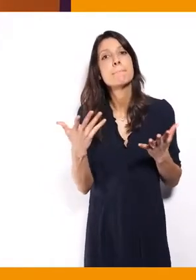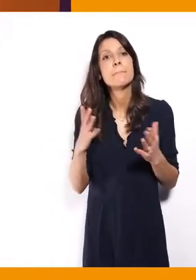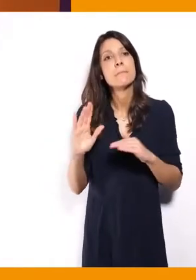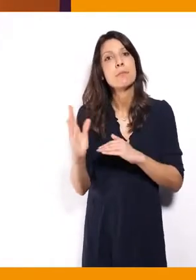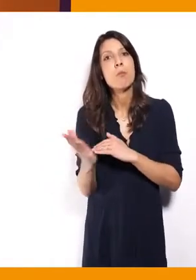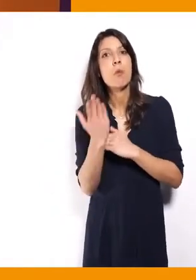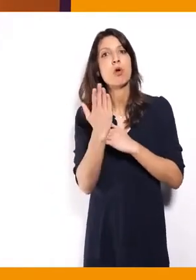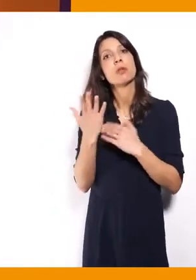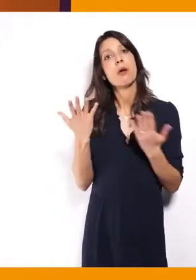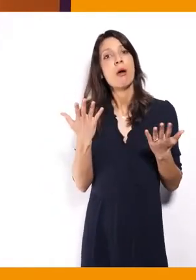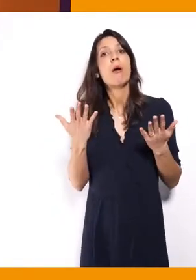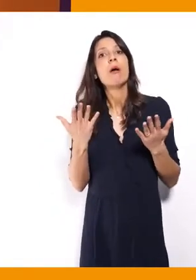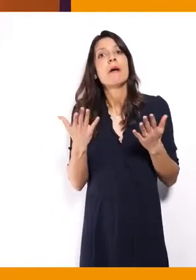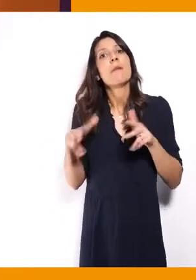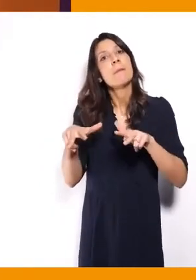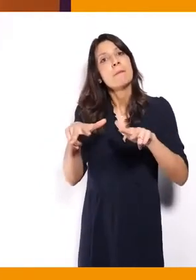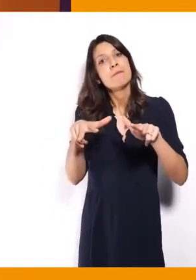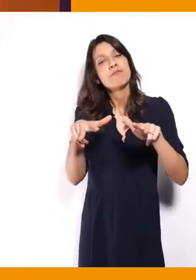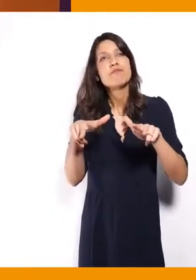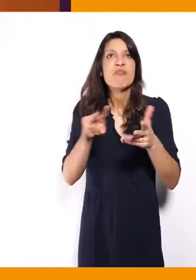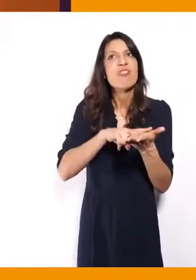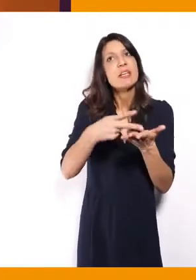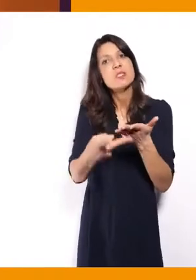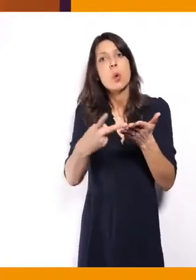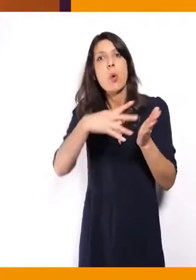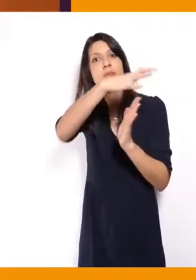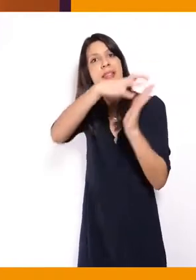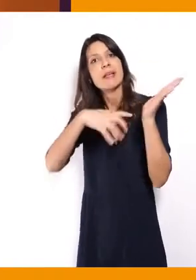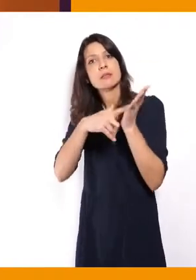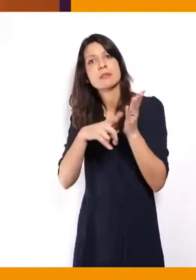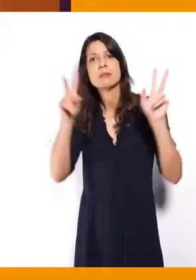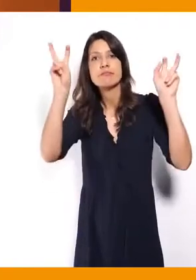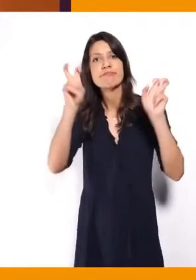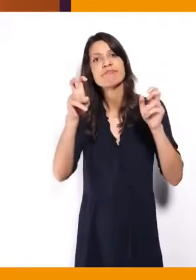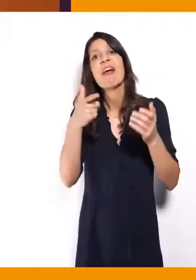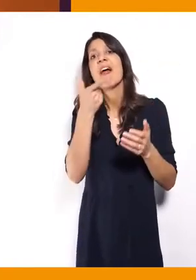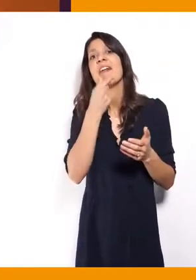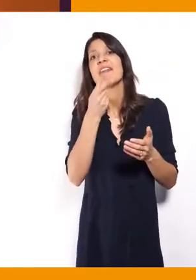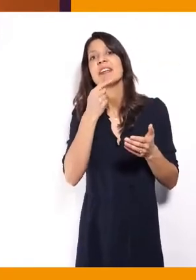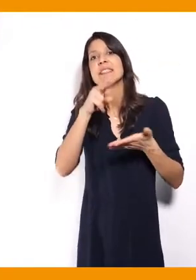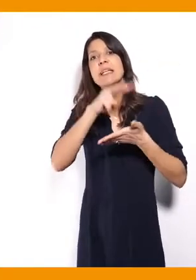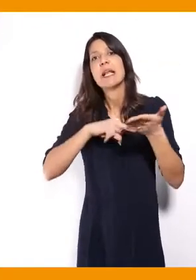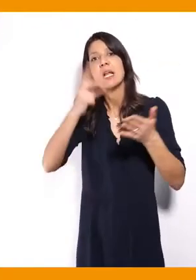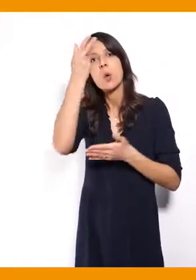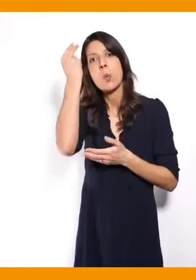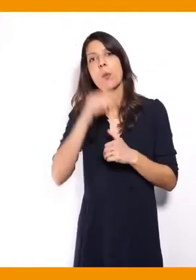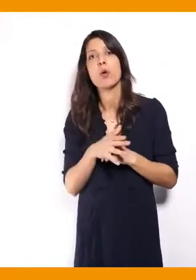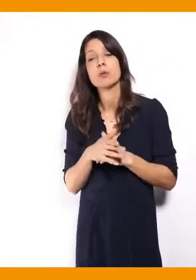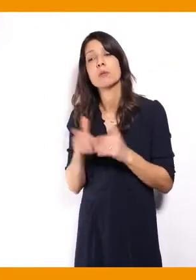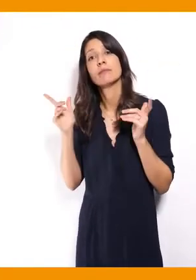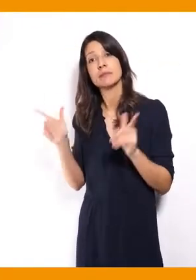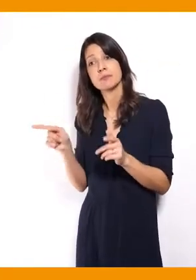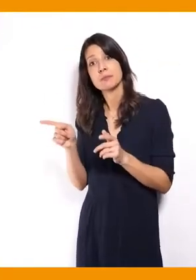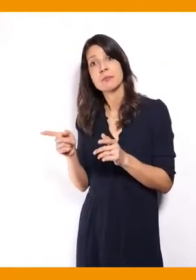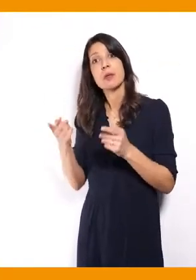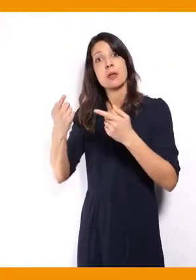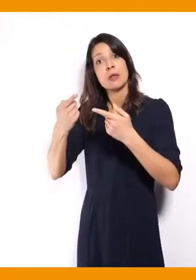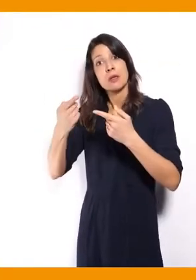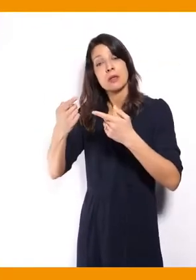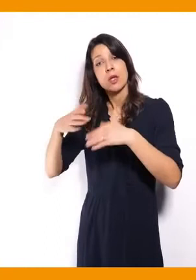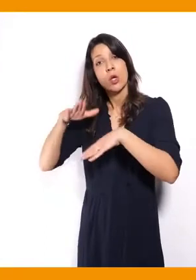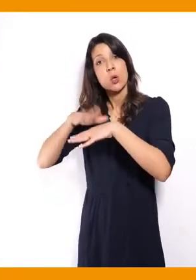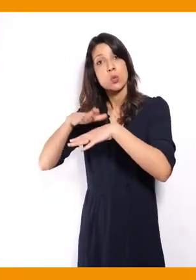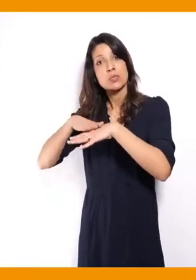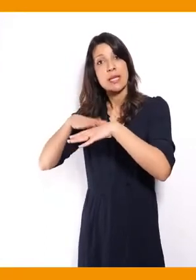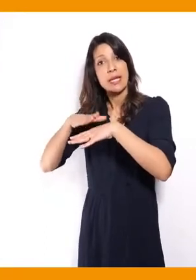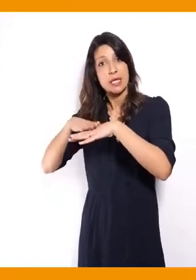facile à lire et à comprendre. Et donc, c'est le site du Conseil constitutionnel qui organise l'élection du président de